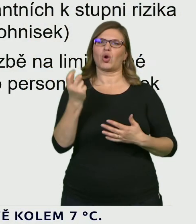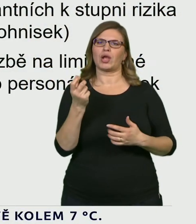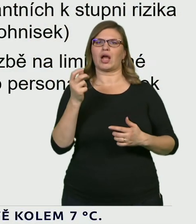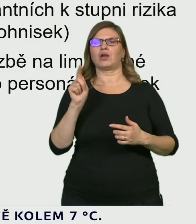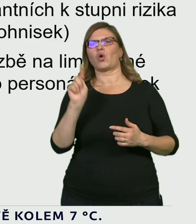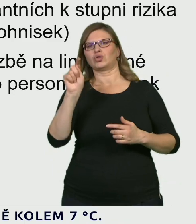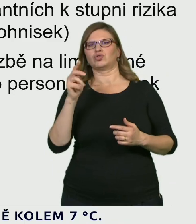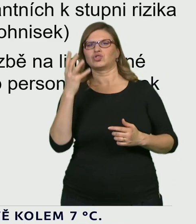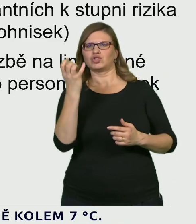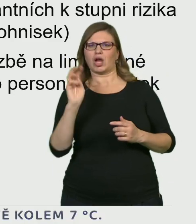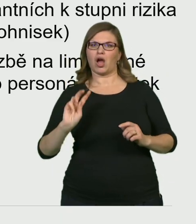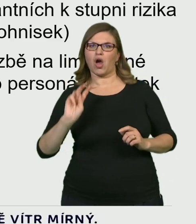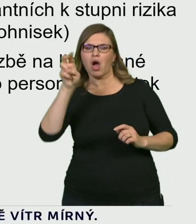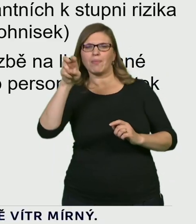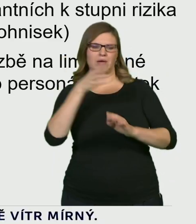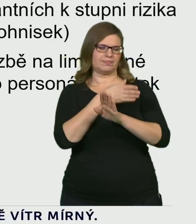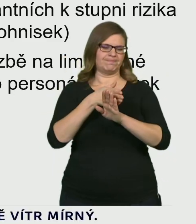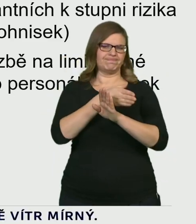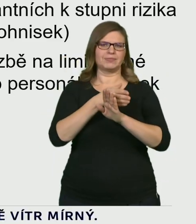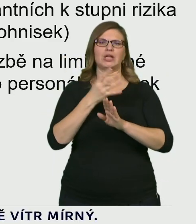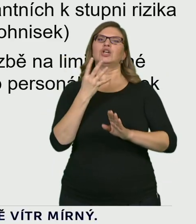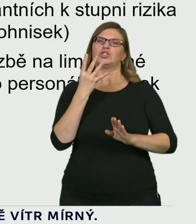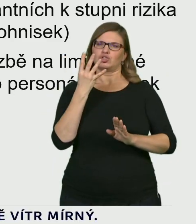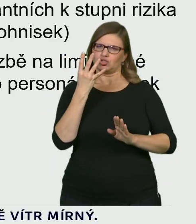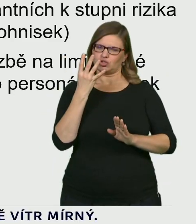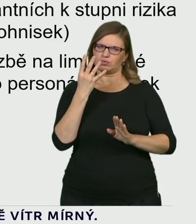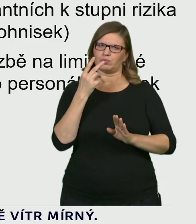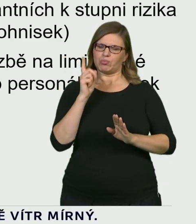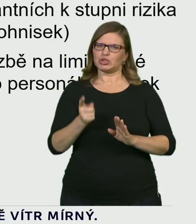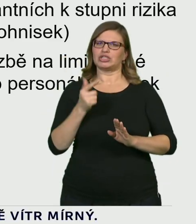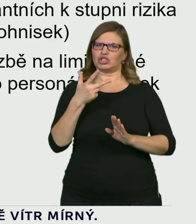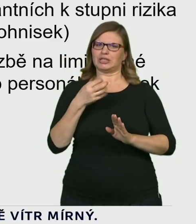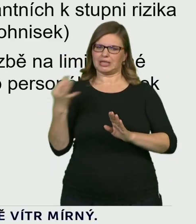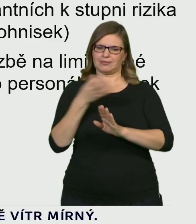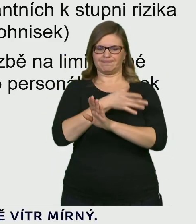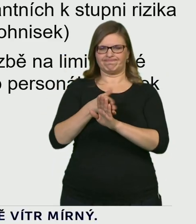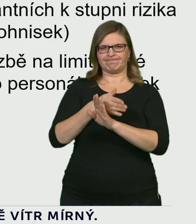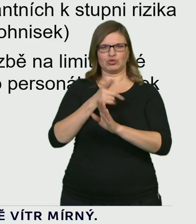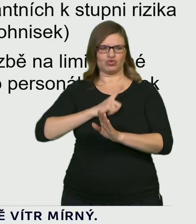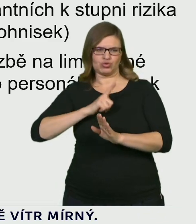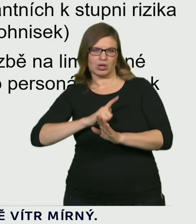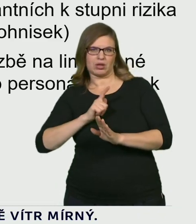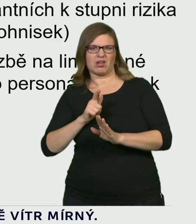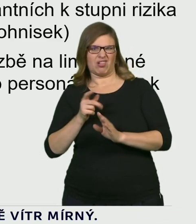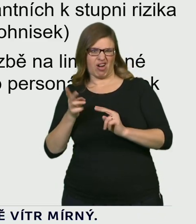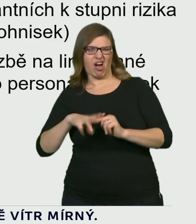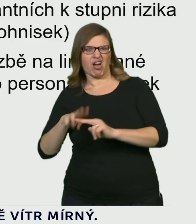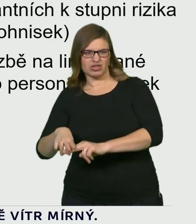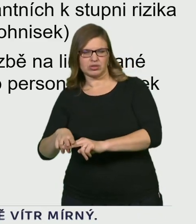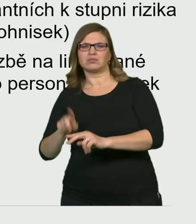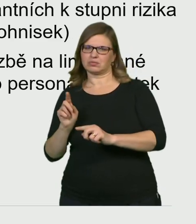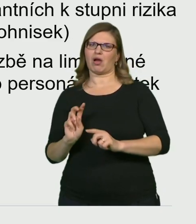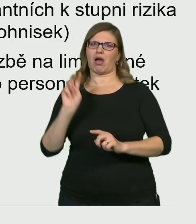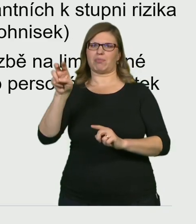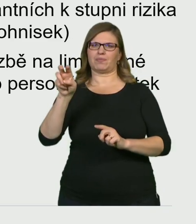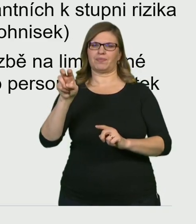úrovni po dobu tří dnů, ale mohou tam hrát roli i ostatní situace. Například ve chvíli, kdybychom zjistili, že